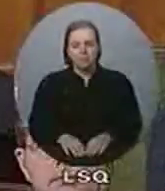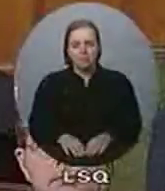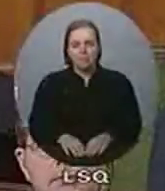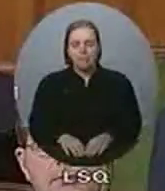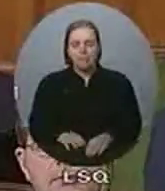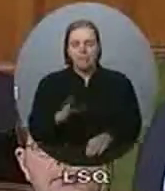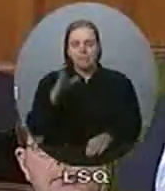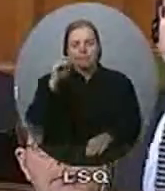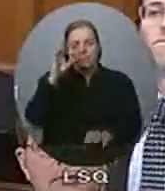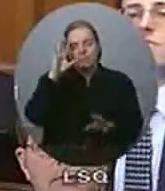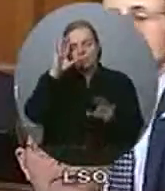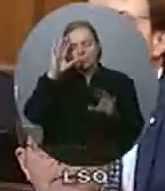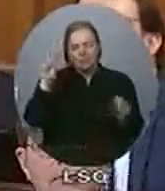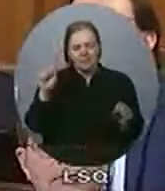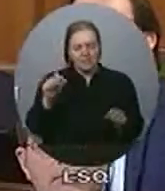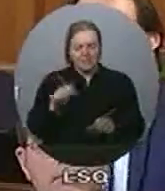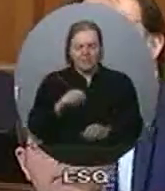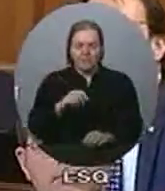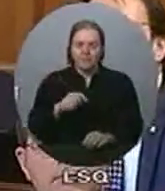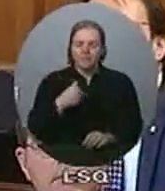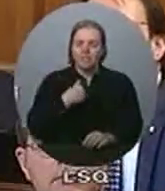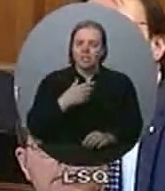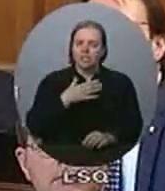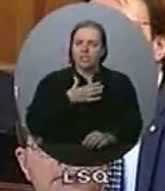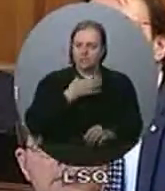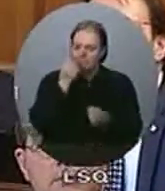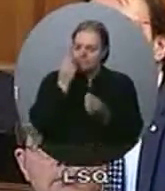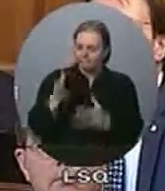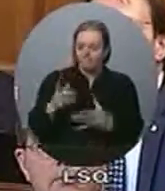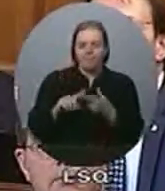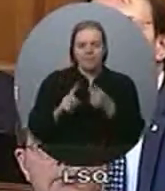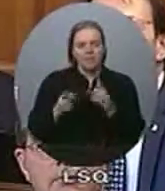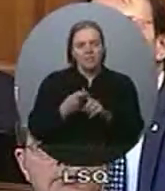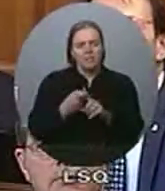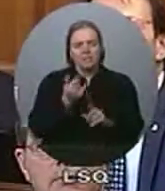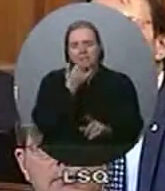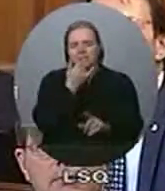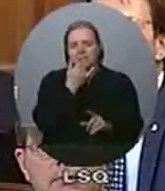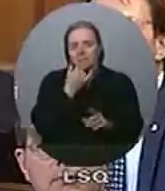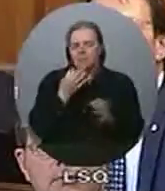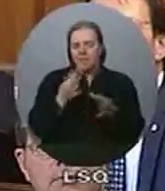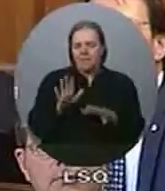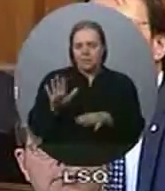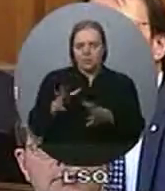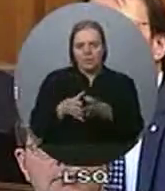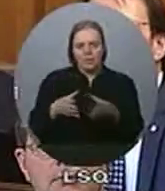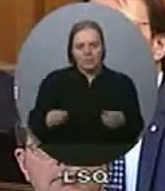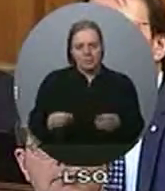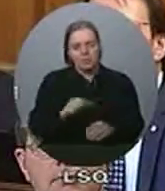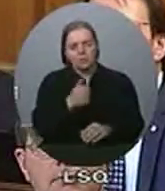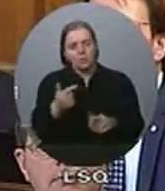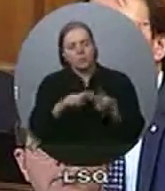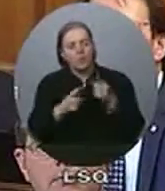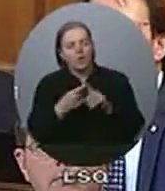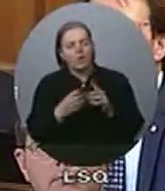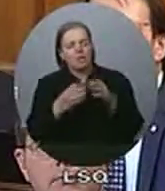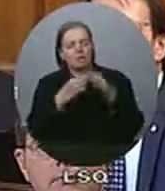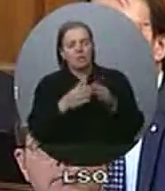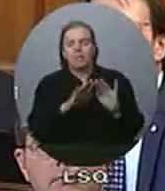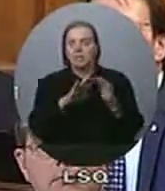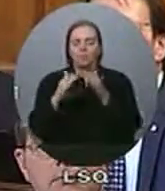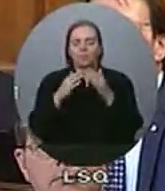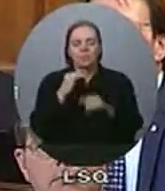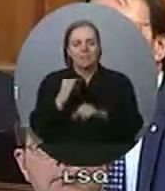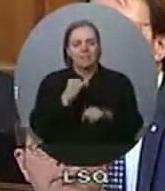Monsieur le Président, j'aimerais informer mes dix collègues de ce qui s'est passé pendant son absence. Les collègues ont demandé à la collectivité